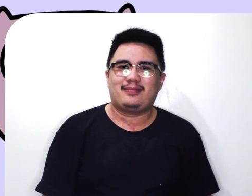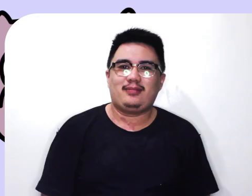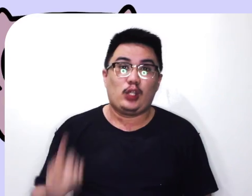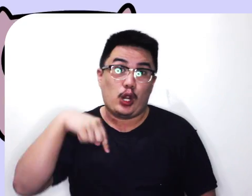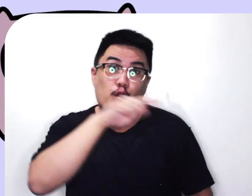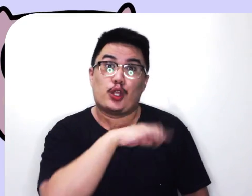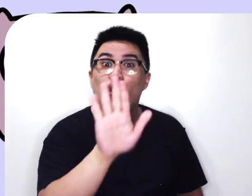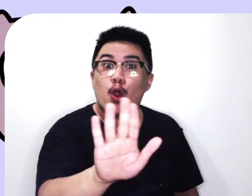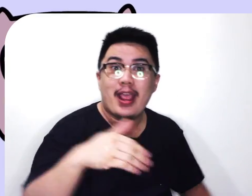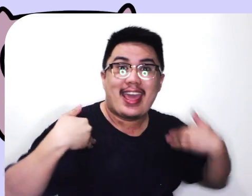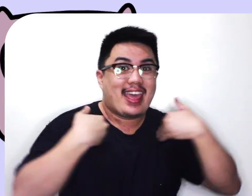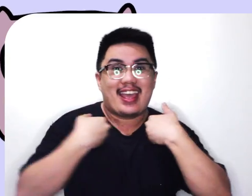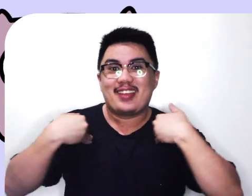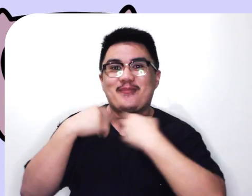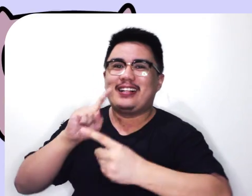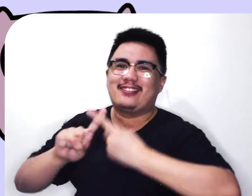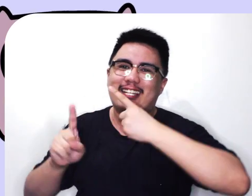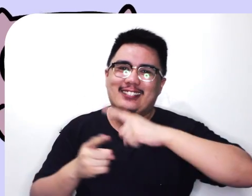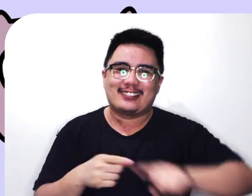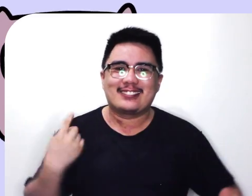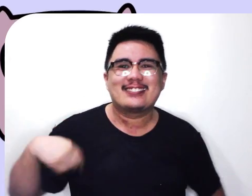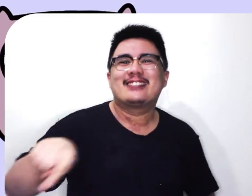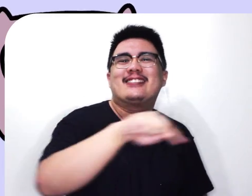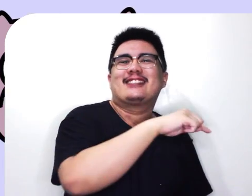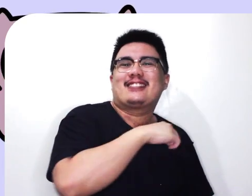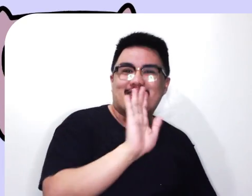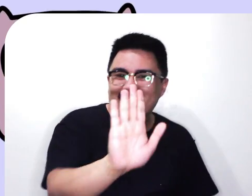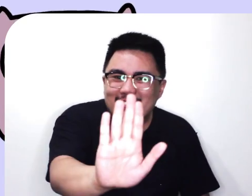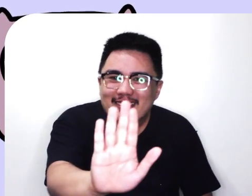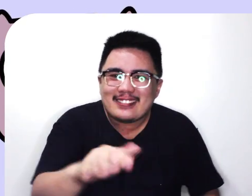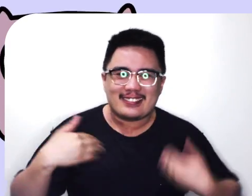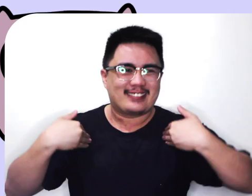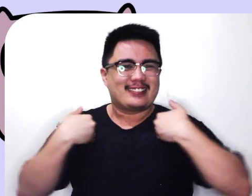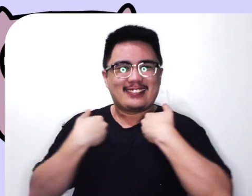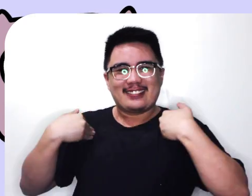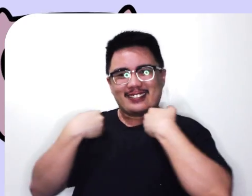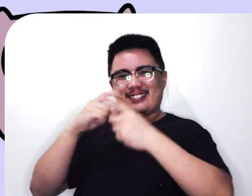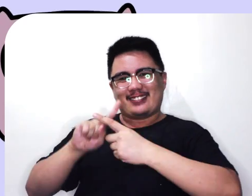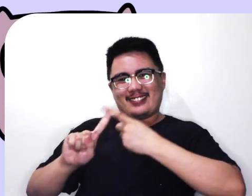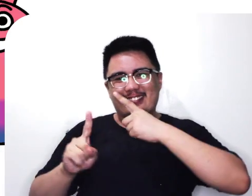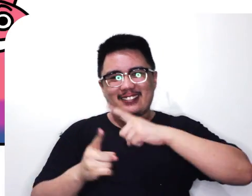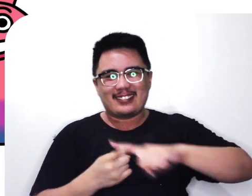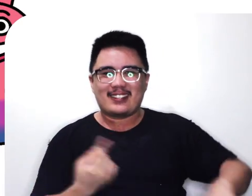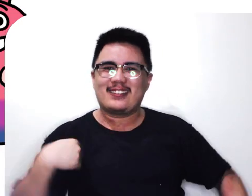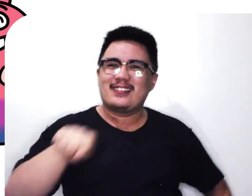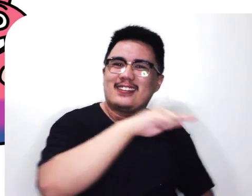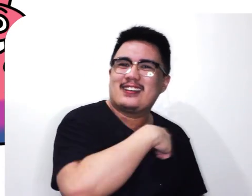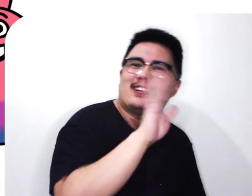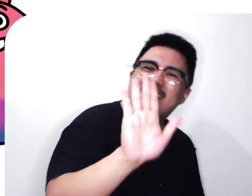Barkada ng mga hayop Barkada ng mga hayop